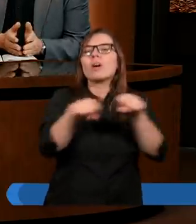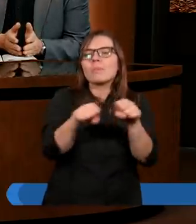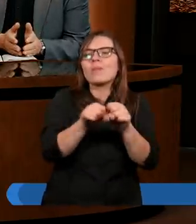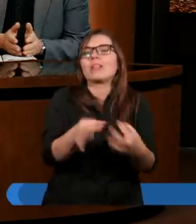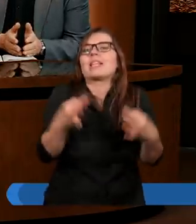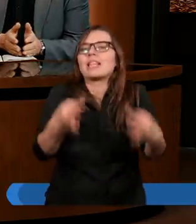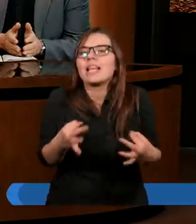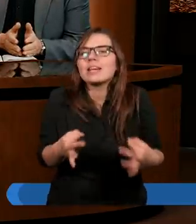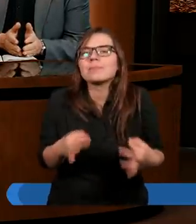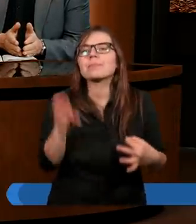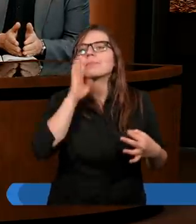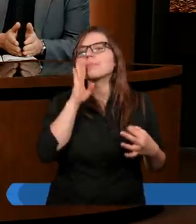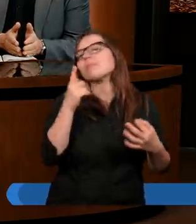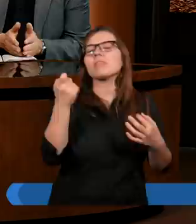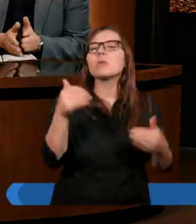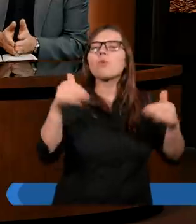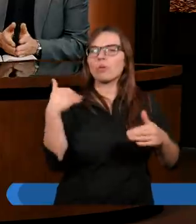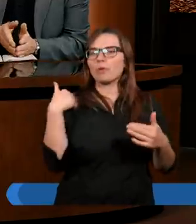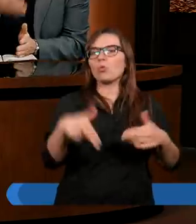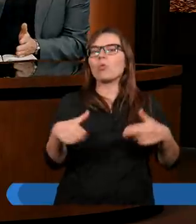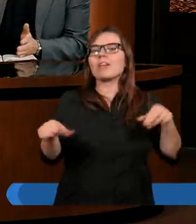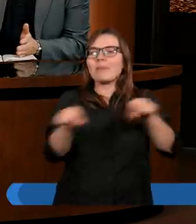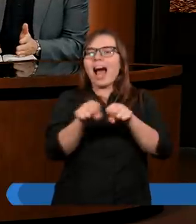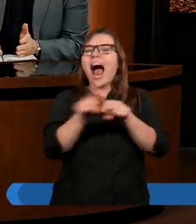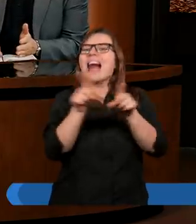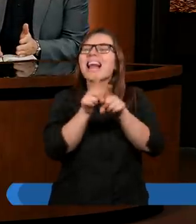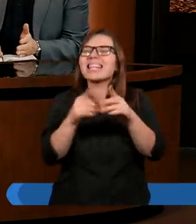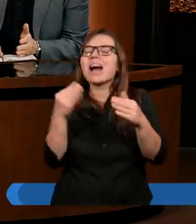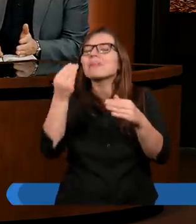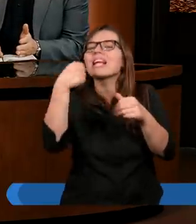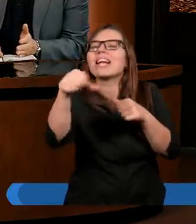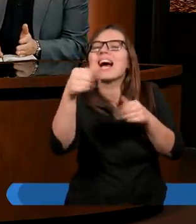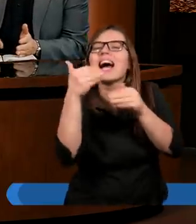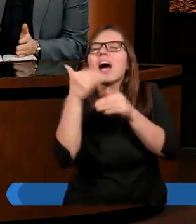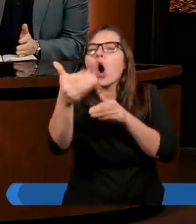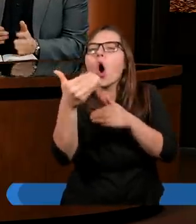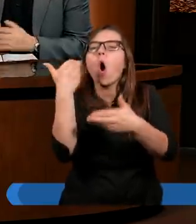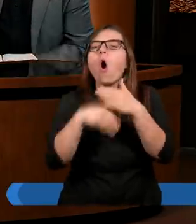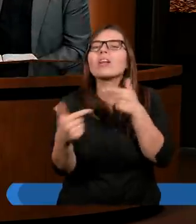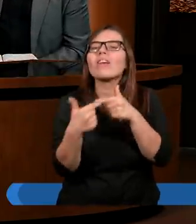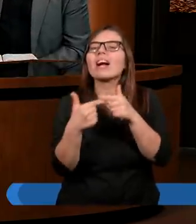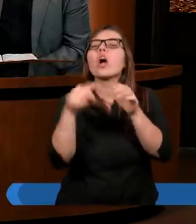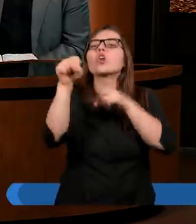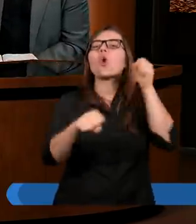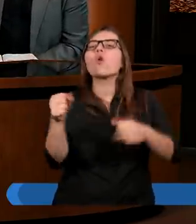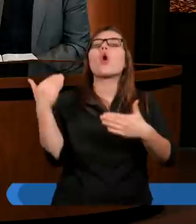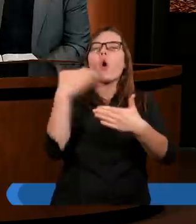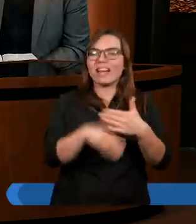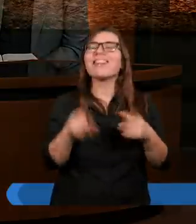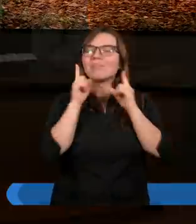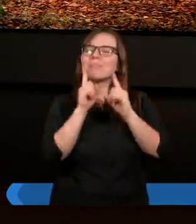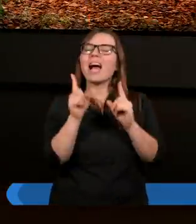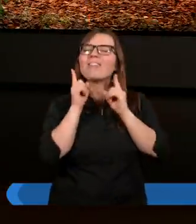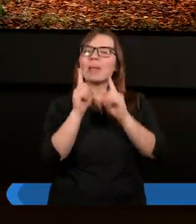i teraz w tej chwili możemy być usprawiedliwieni, ale dokona się jeszcze to usprawiedliwienie na Sądzie Ostatecznym. Przepieczętowanie.